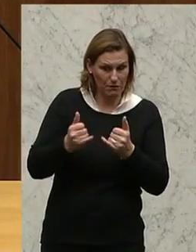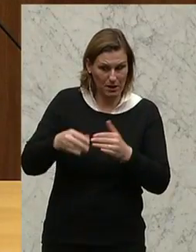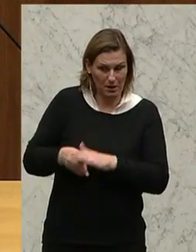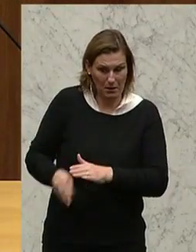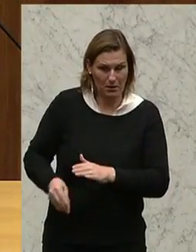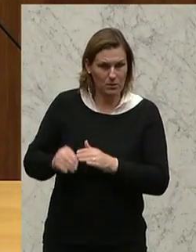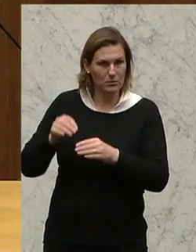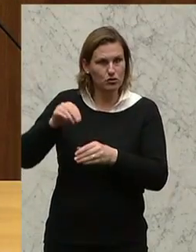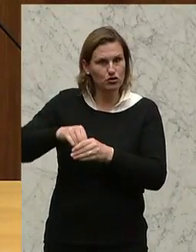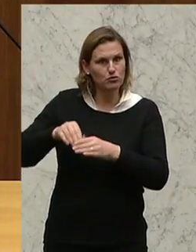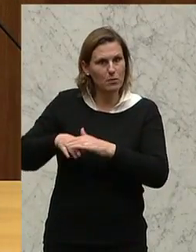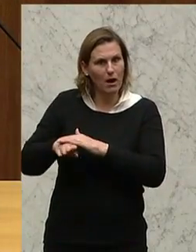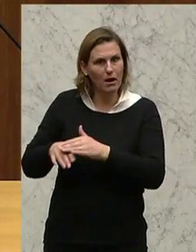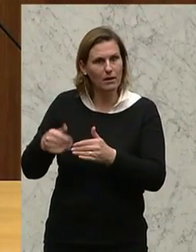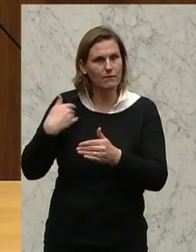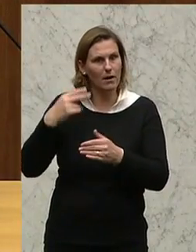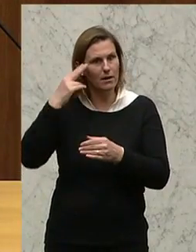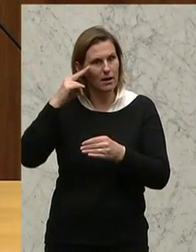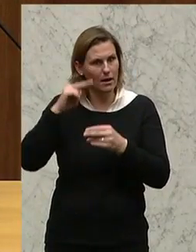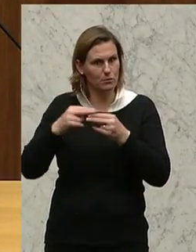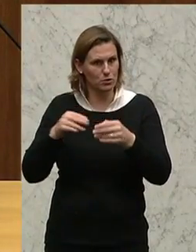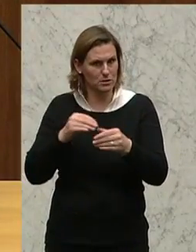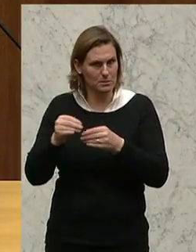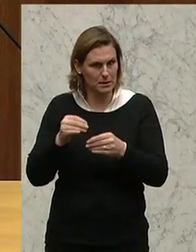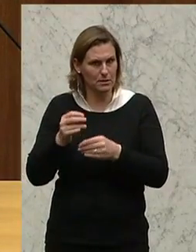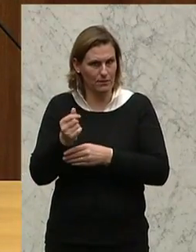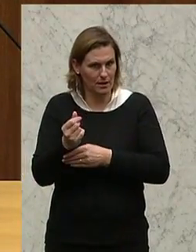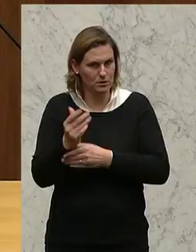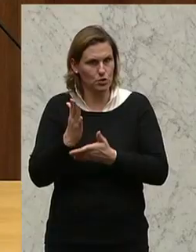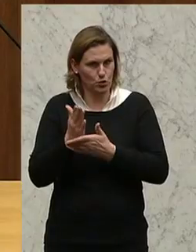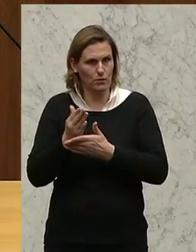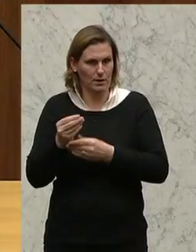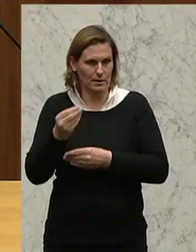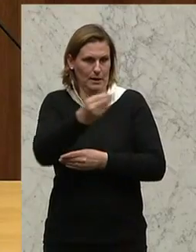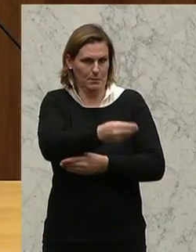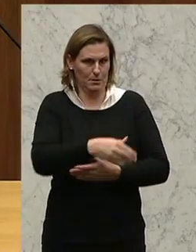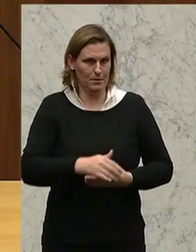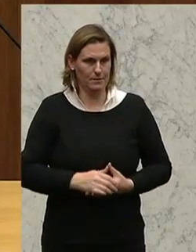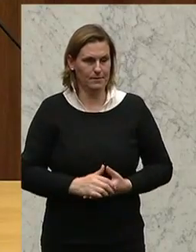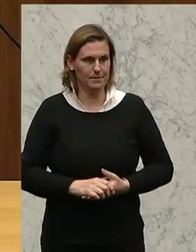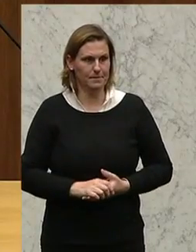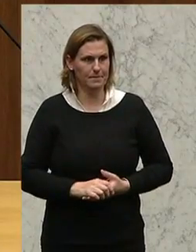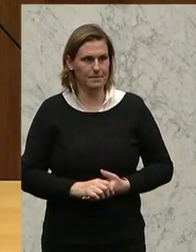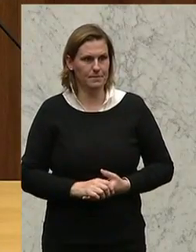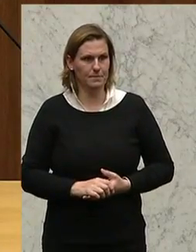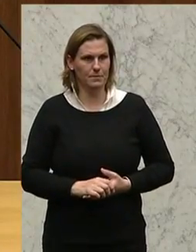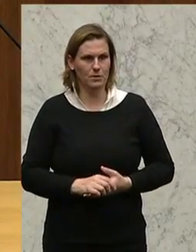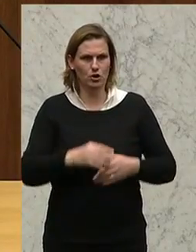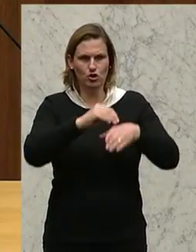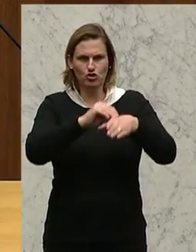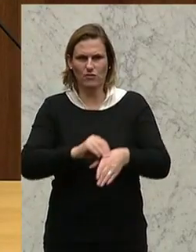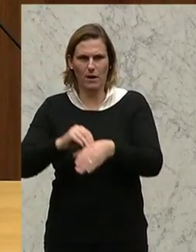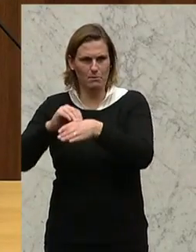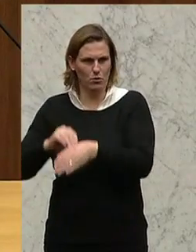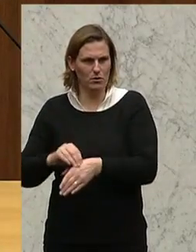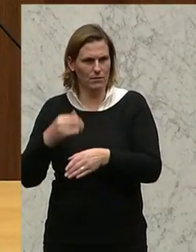vom Bundesminister für Finanzen bereits freigegeben worden sein sollen. Drei Schwerpunkte wurden